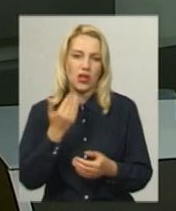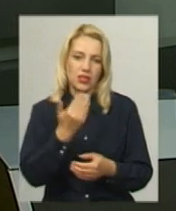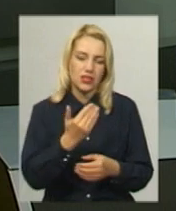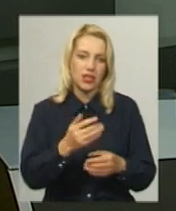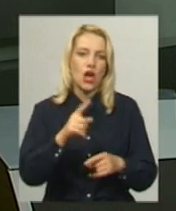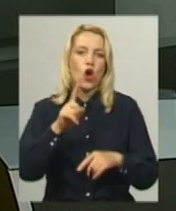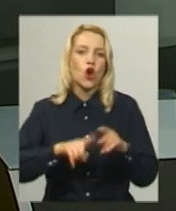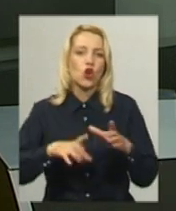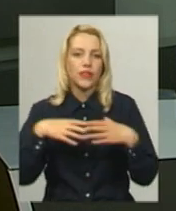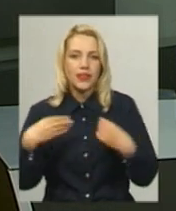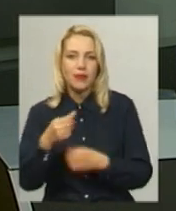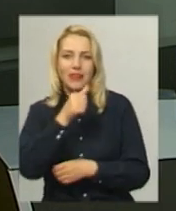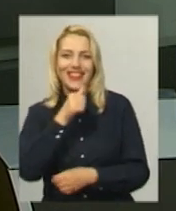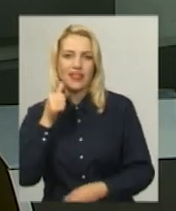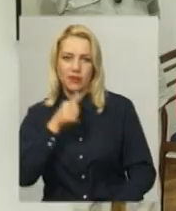родинними таємницями.